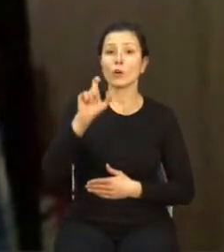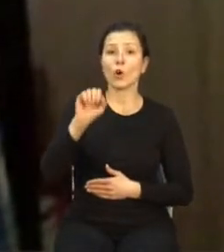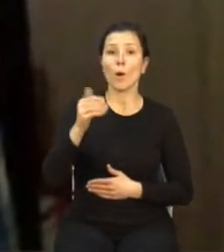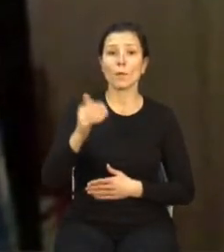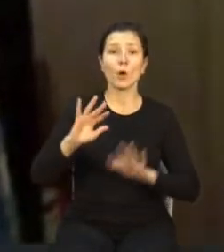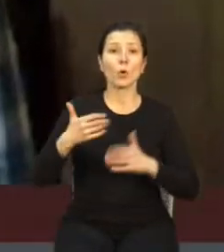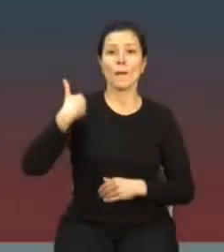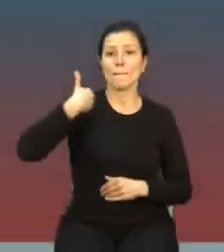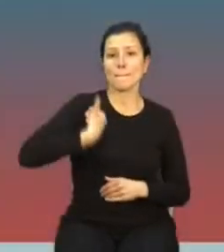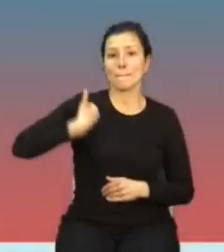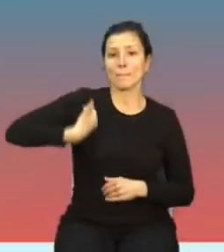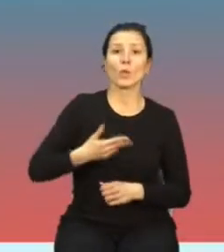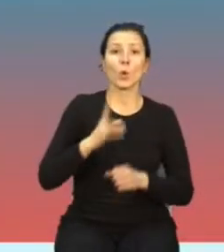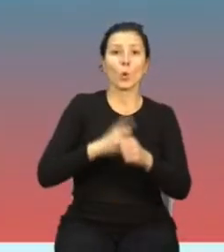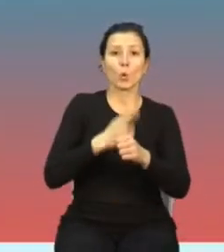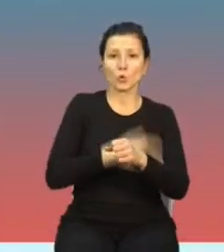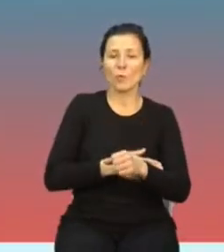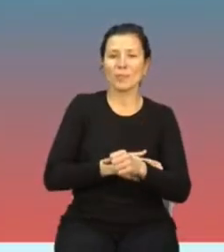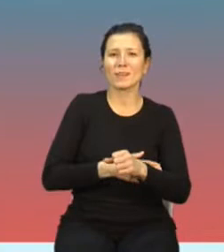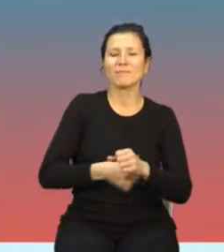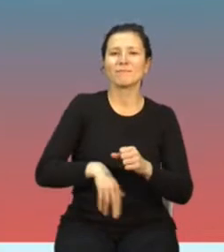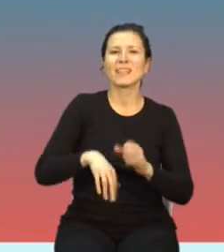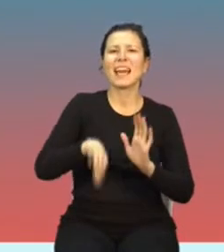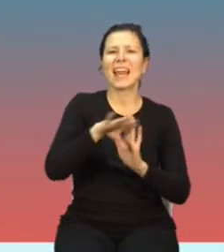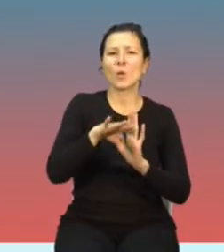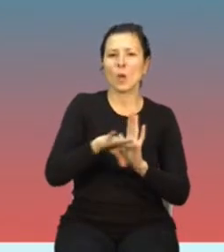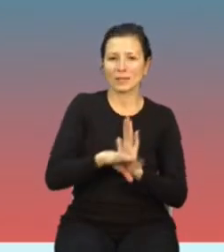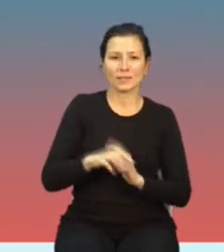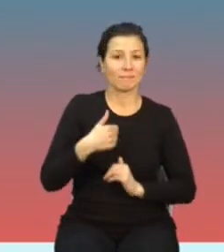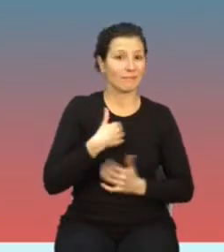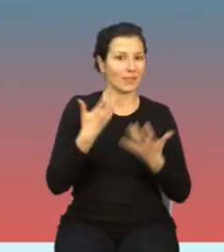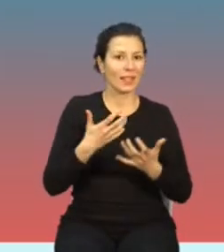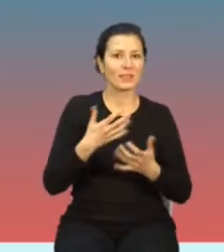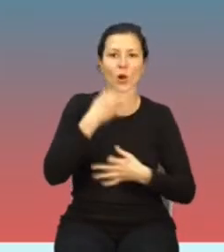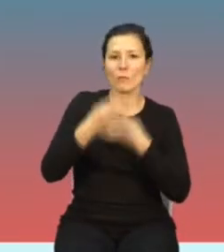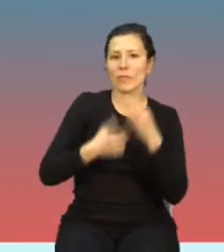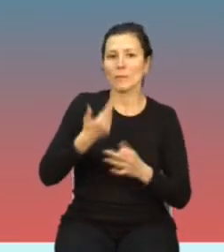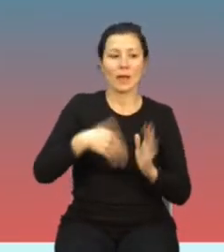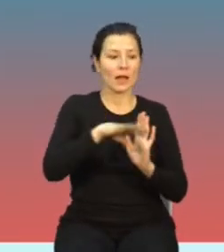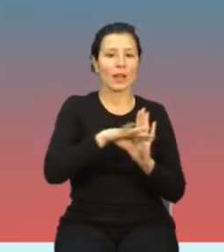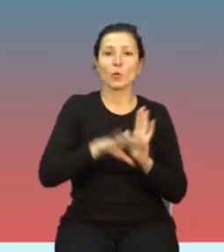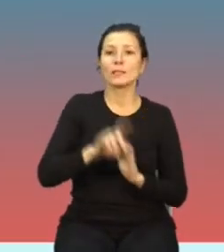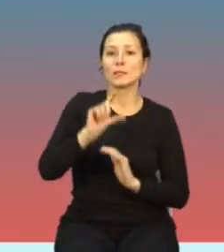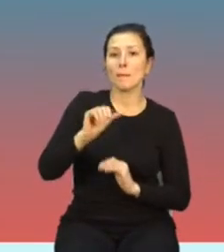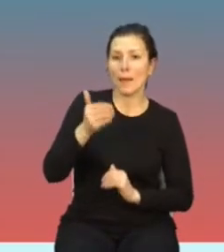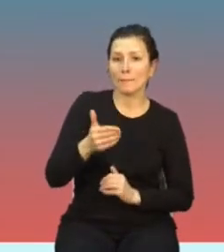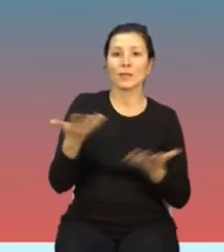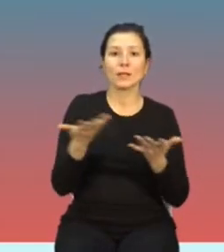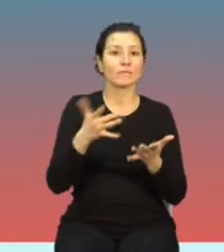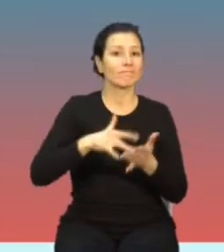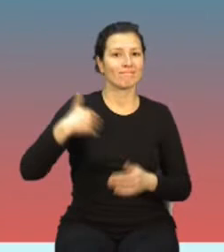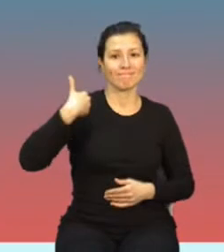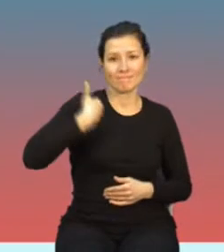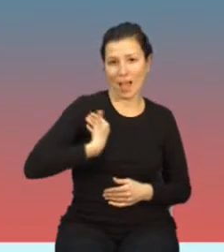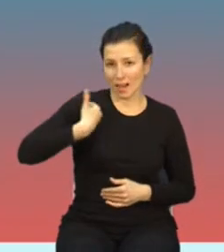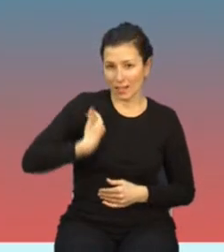urząd regulacyjny i chciałbym porozmawiać na temat regulacji PEM w Wielkiej Brytanii. Jest przyjemnością uczestniczą w tym